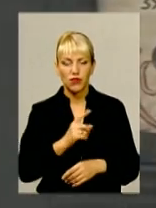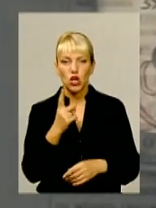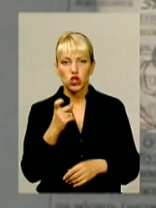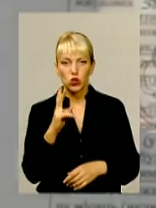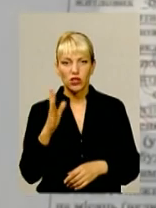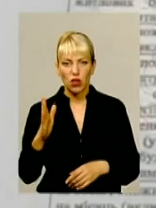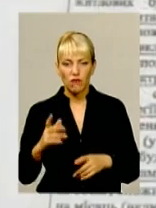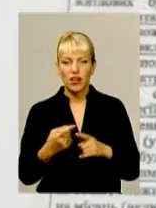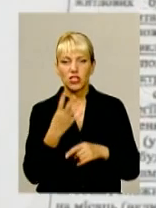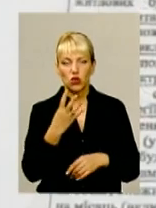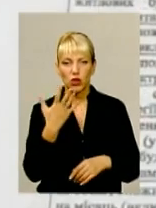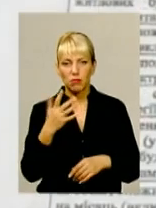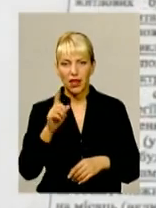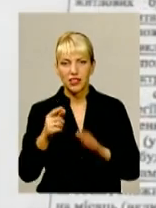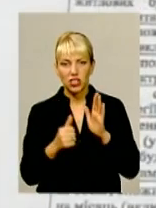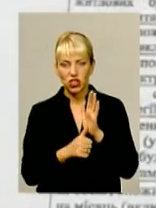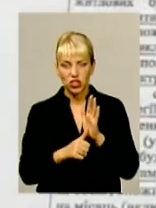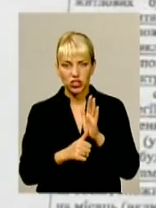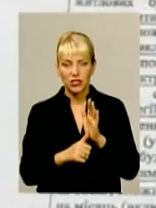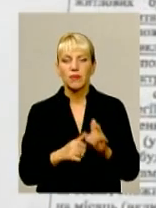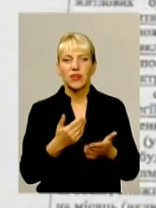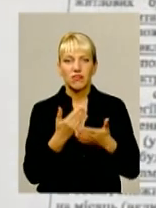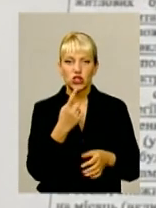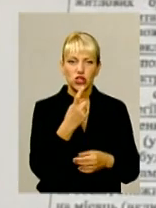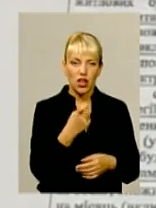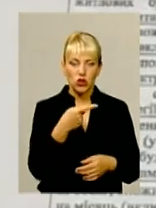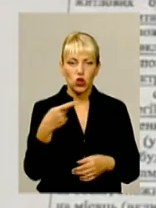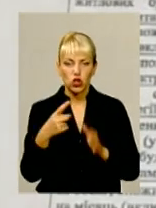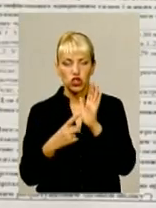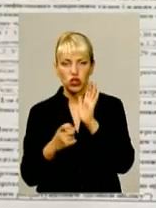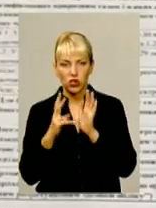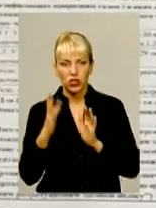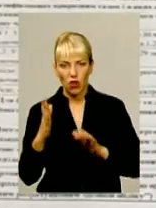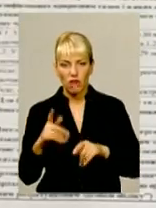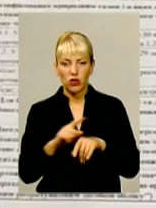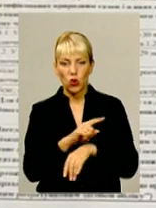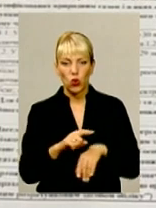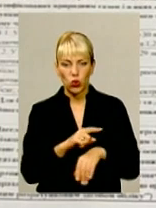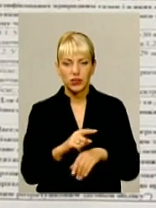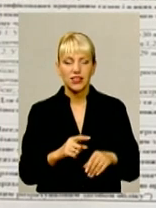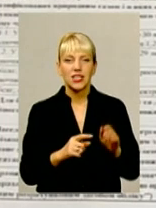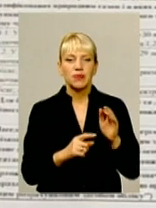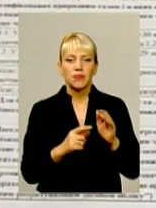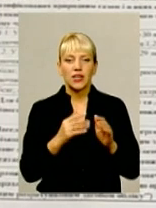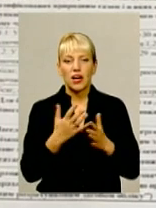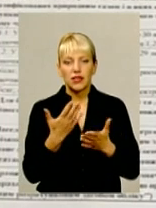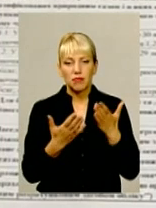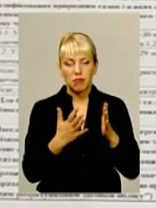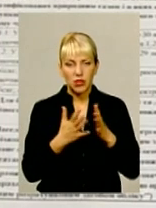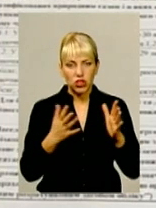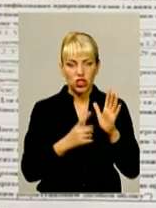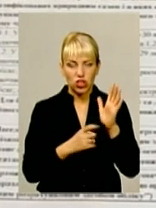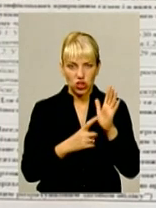-годин – 45,6 копійок за одиницю виміру. Від 100 до 600 кВт-годин – 78,9 копійок. Більше 600